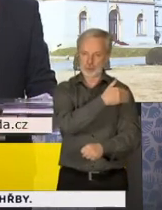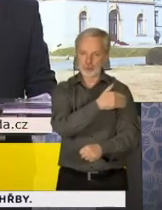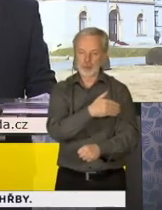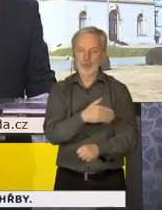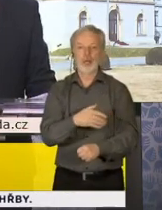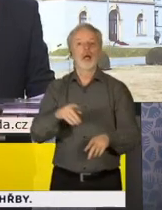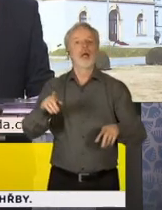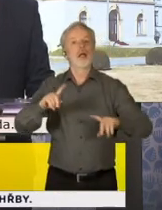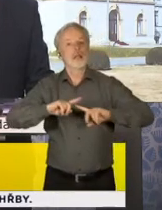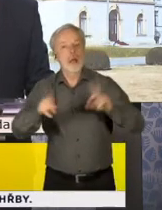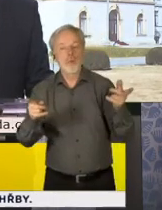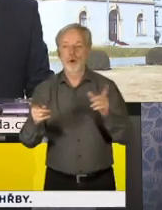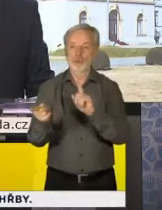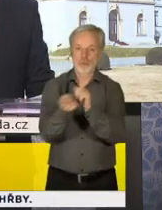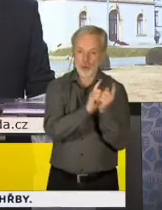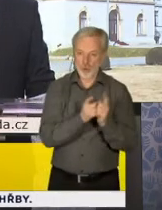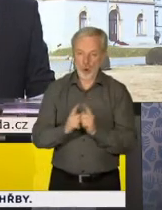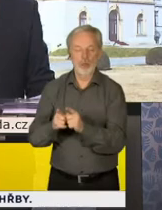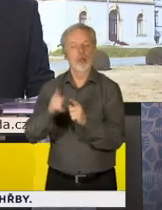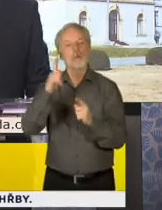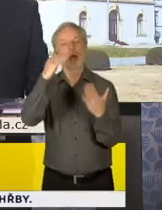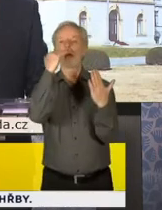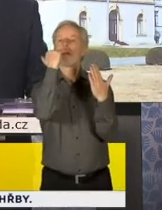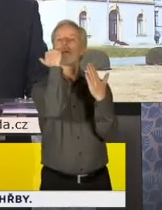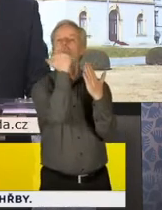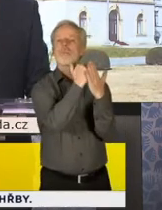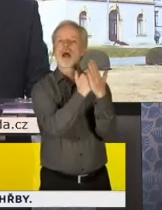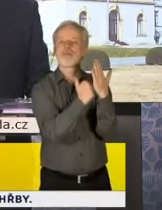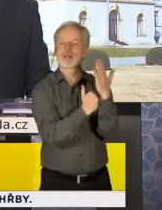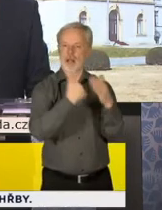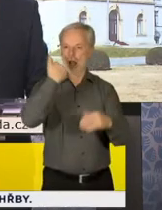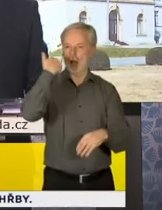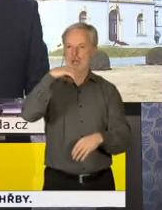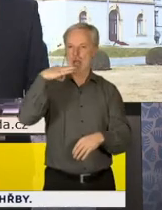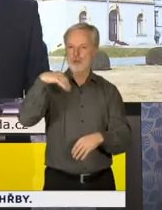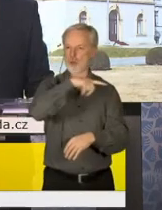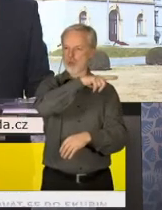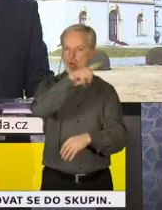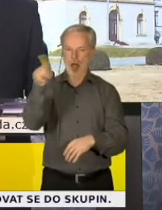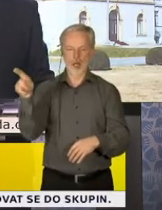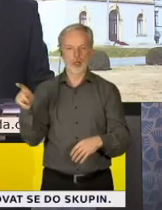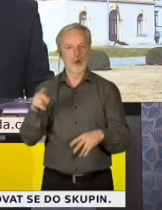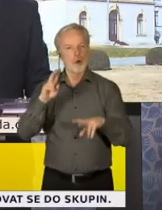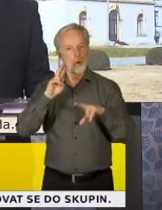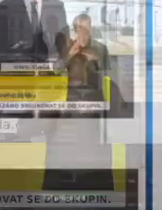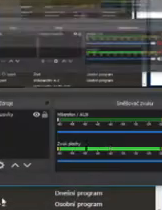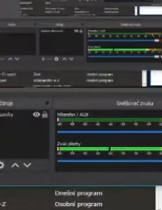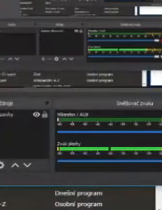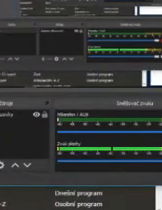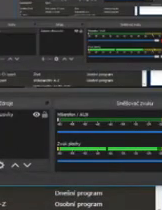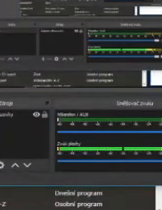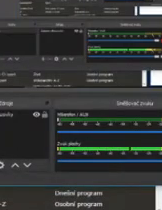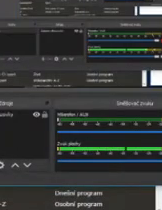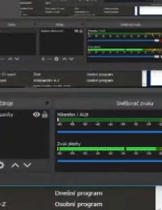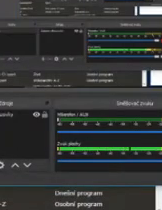uděláme jednotná pravidla, jakým způsobem používat ty rychlotesty. Je zřejmé, že to jsou testy, které zachybují.